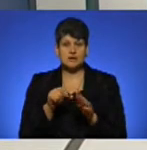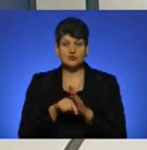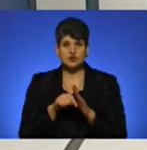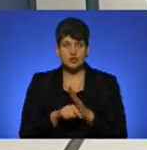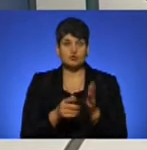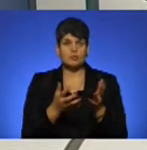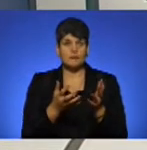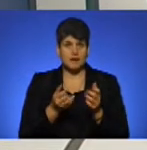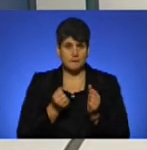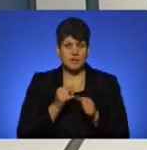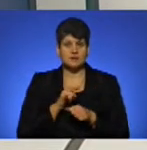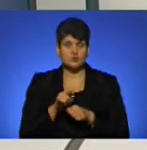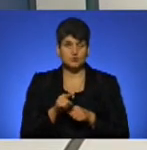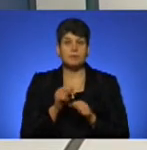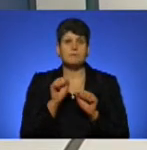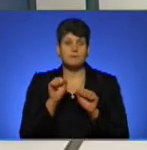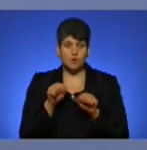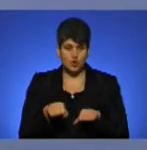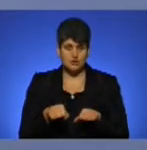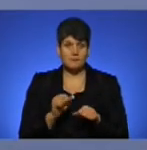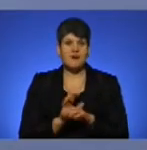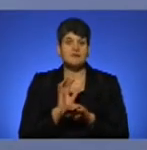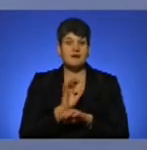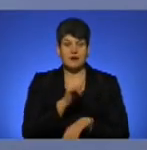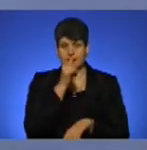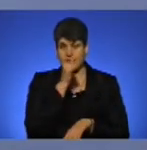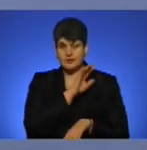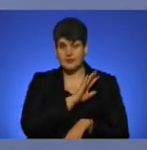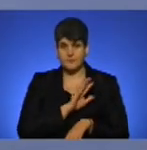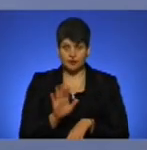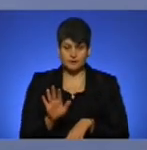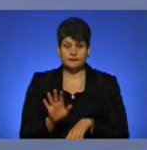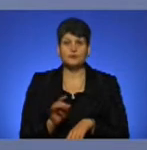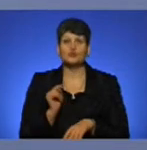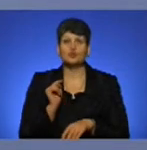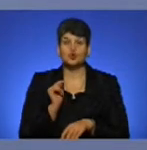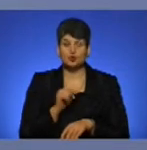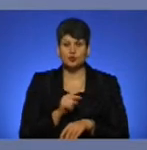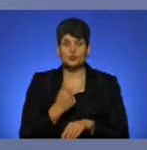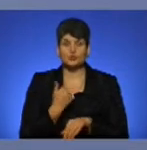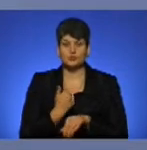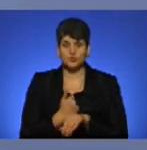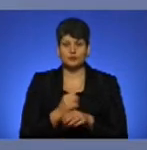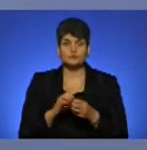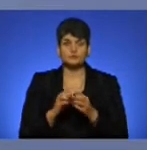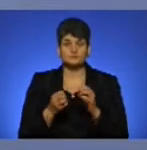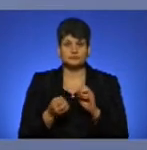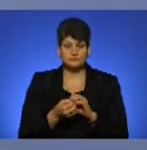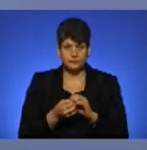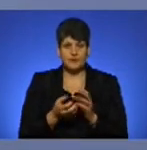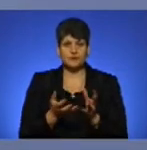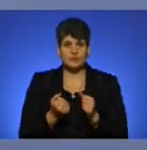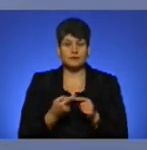судна ми не можемо? Ми якраз можемо, ми не можемо їх відправляти. Тому основною пересторогою для отримання